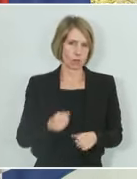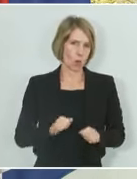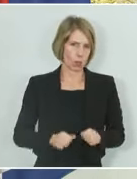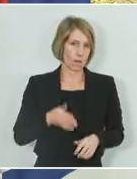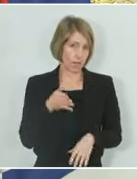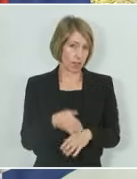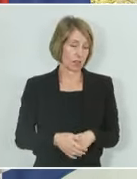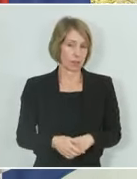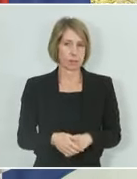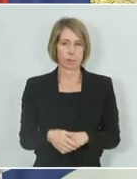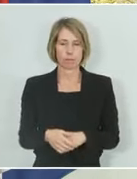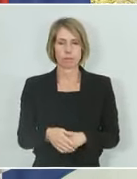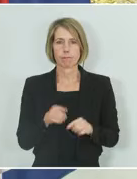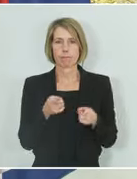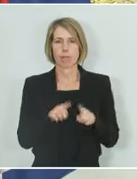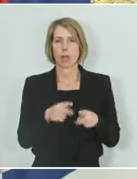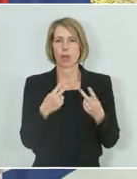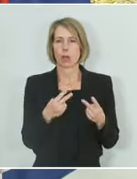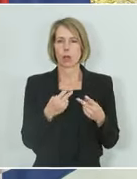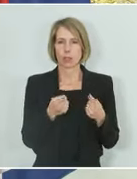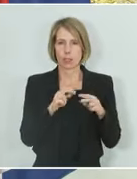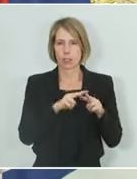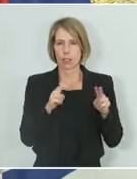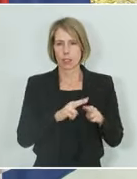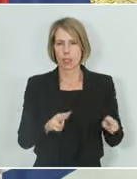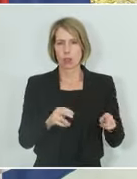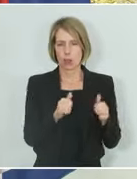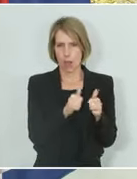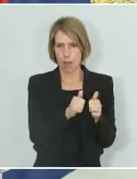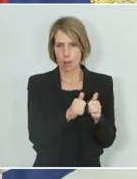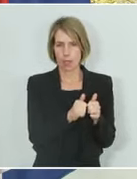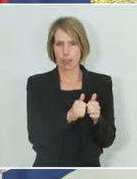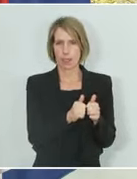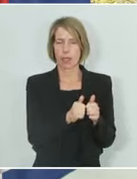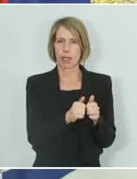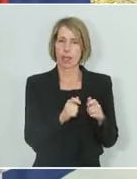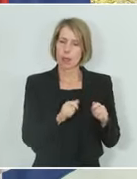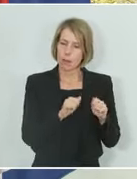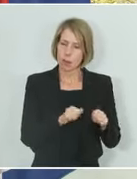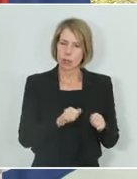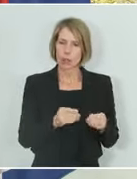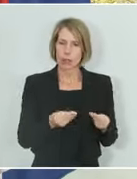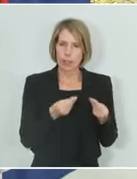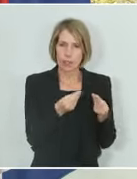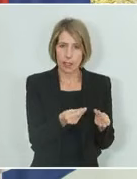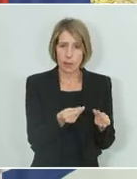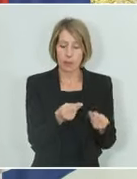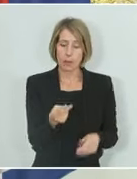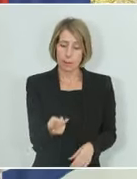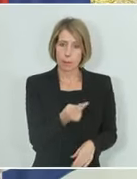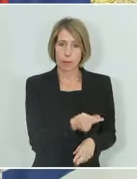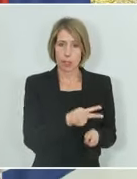Da ist es wichtig, auch von den internationalen Partnern so viel Raum zu lassen, dass beide Staaten frei